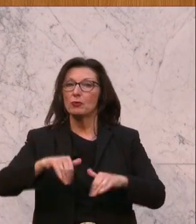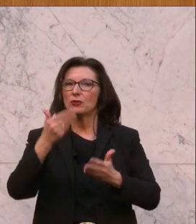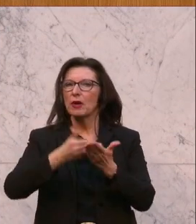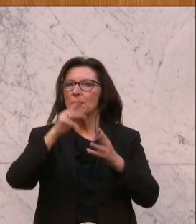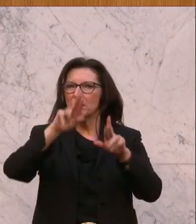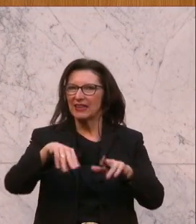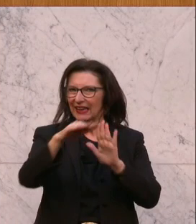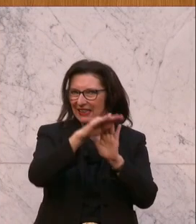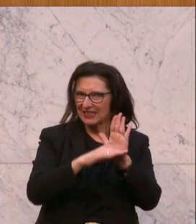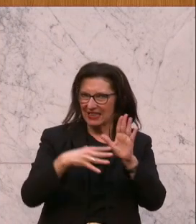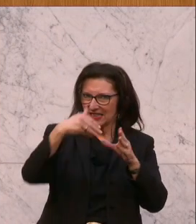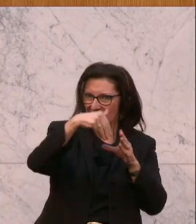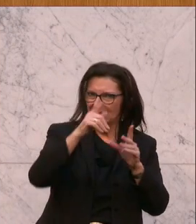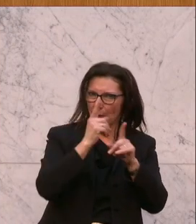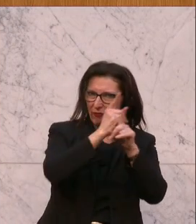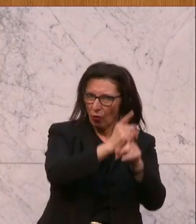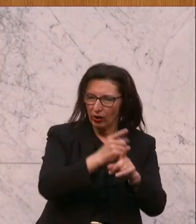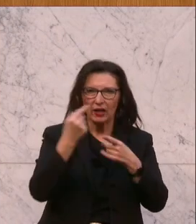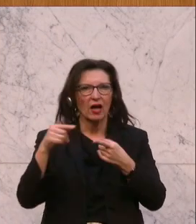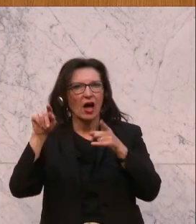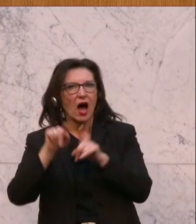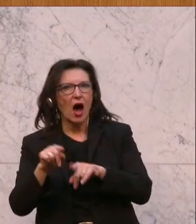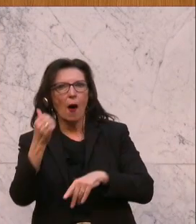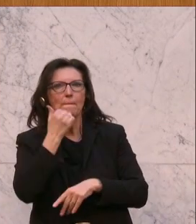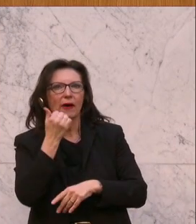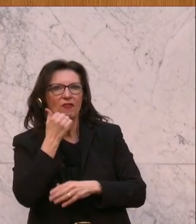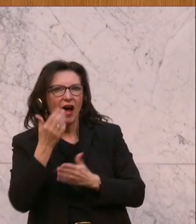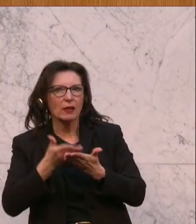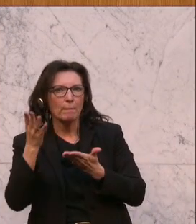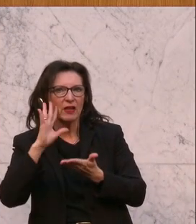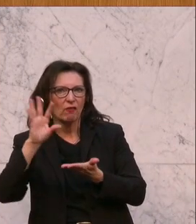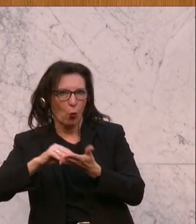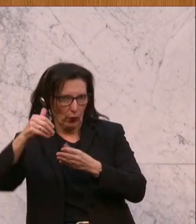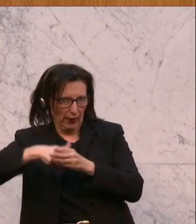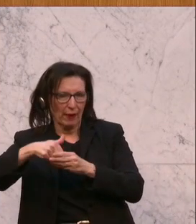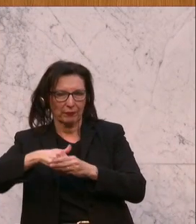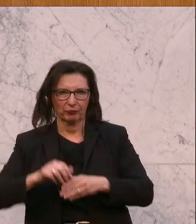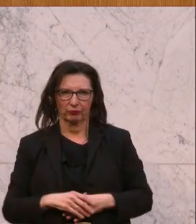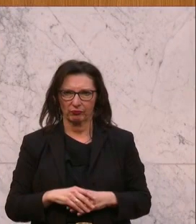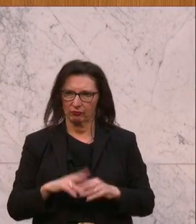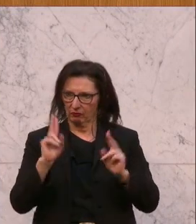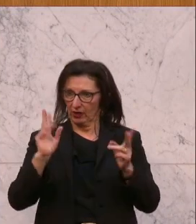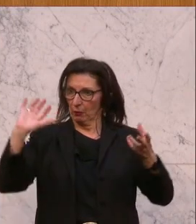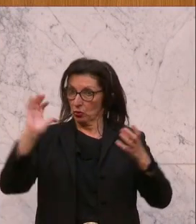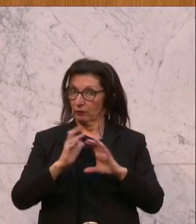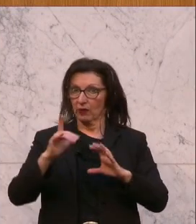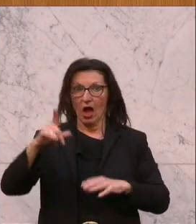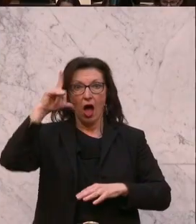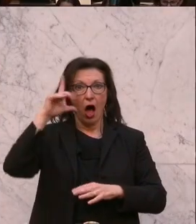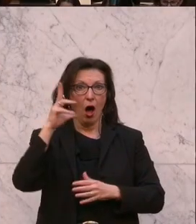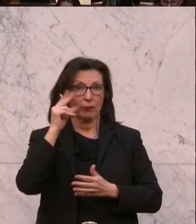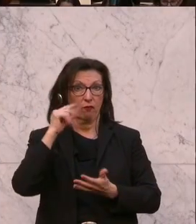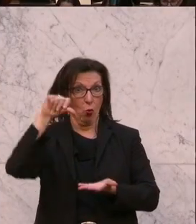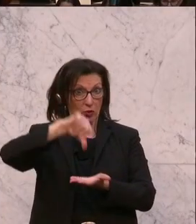genauso einbezogen wie jene, wie die privaten Mietwohnungen. Zusammenfassend auf die Hauptwohnsitze bezogen,